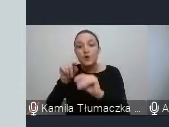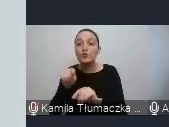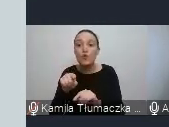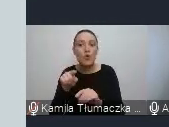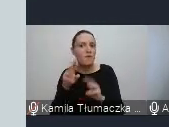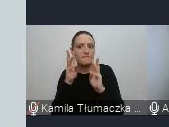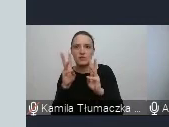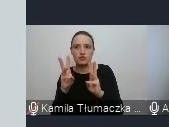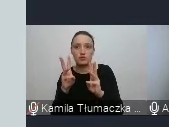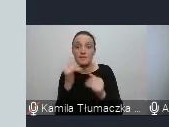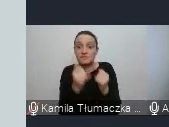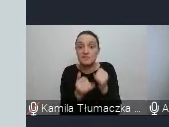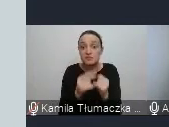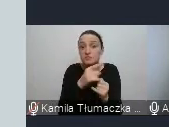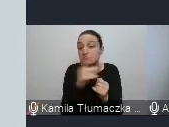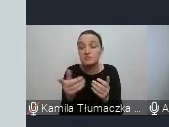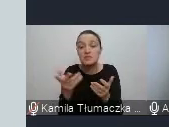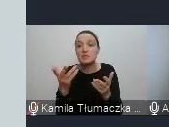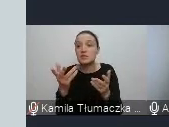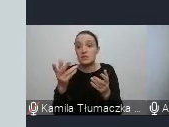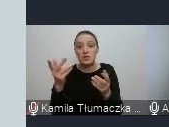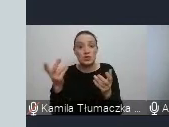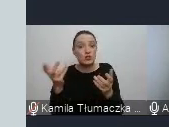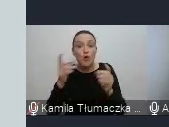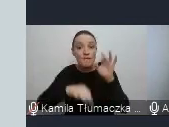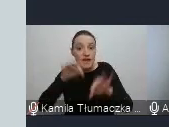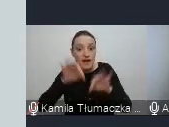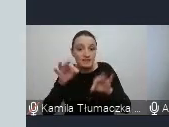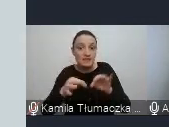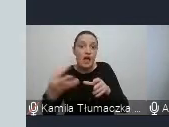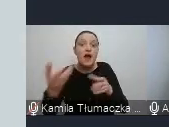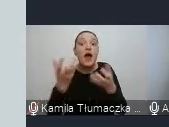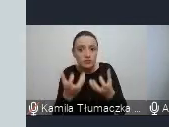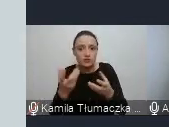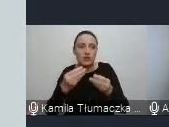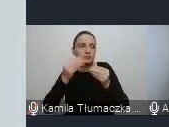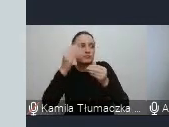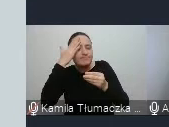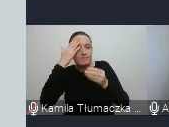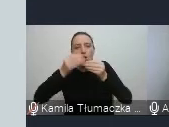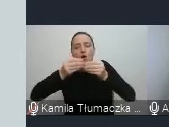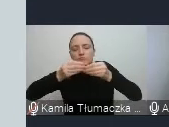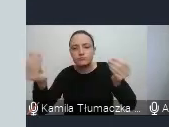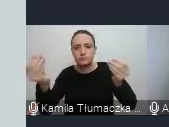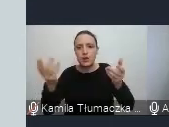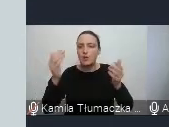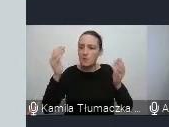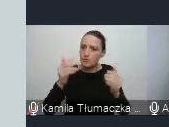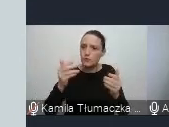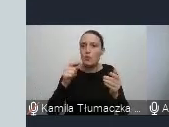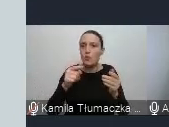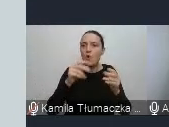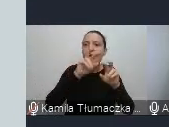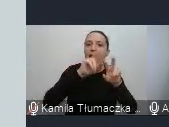osób, które być może biorą udział w tym spotkaniu, tej konferencji i chcieliby rozszerzać dalej wiedzę na temat stosowanej analizy